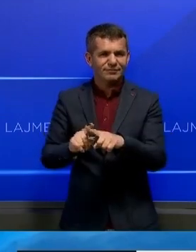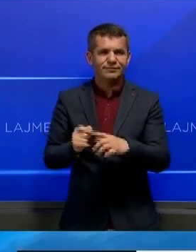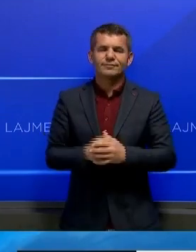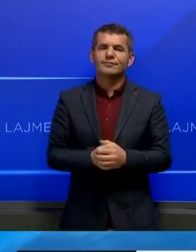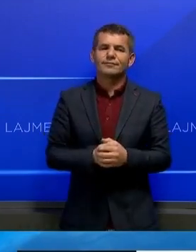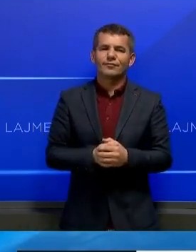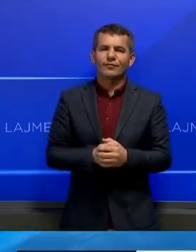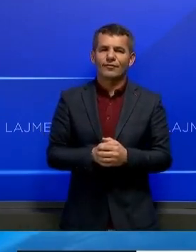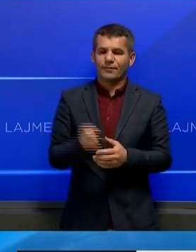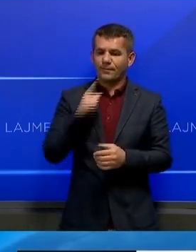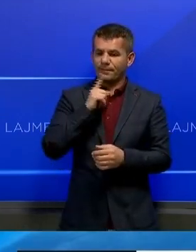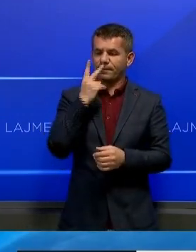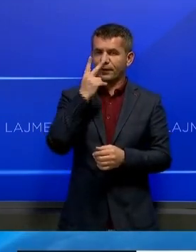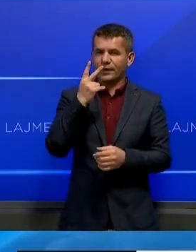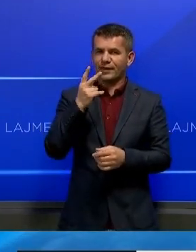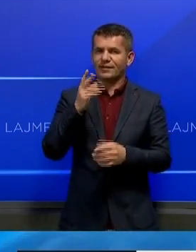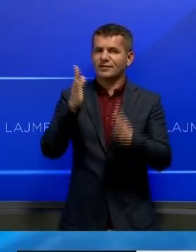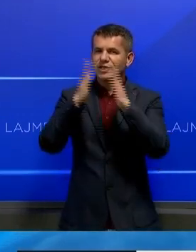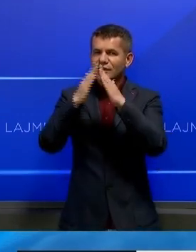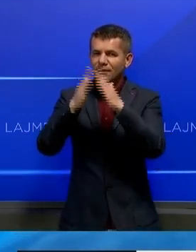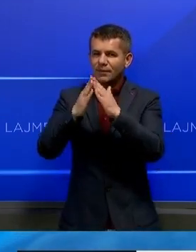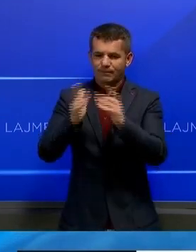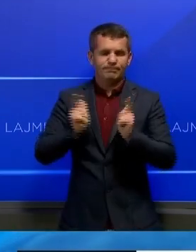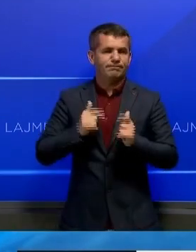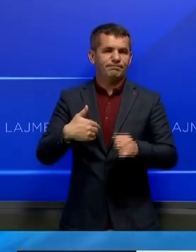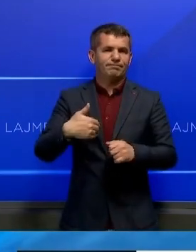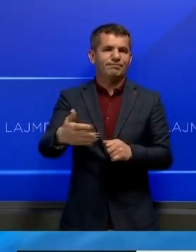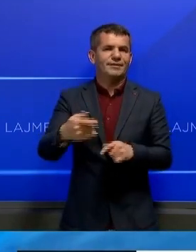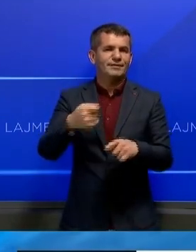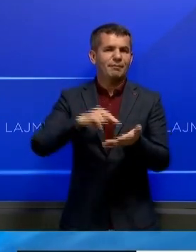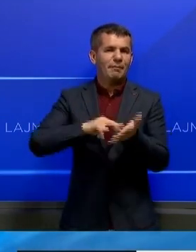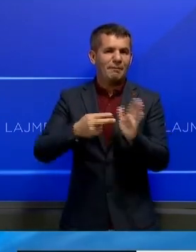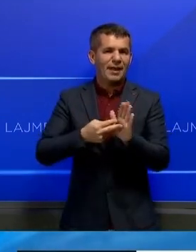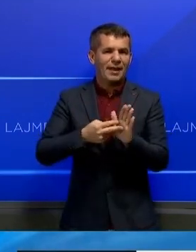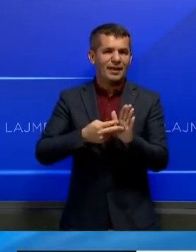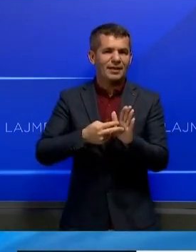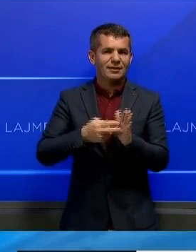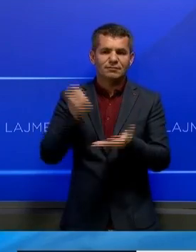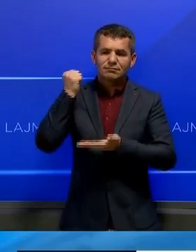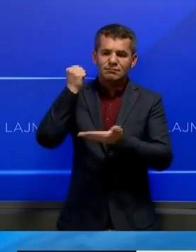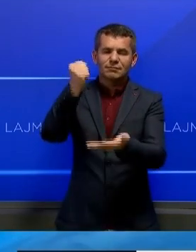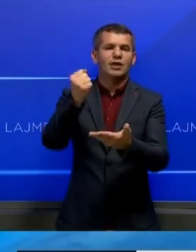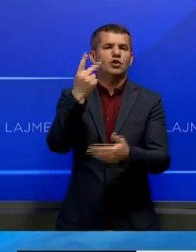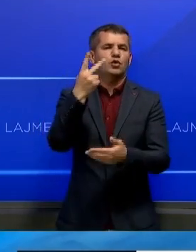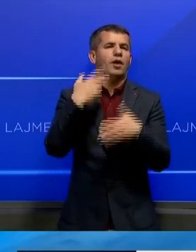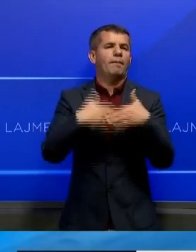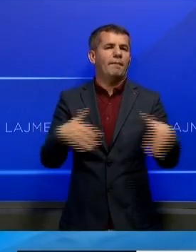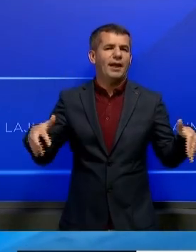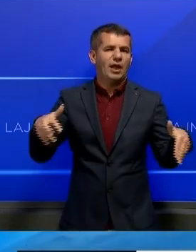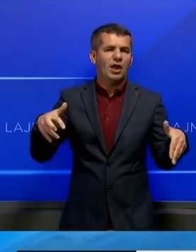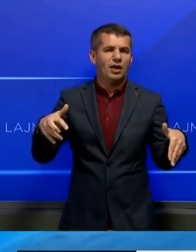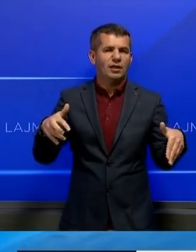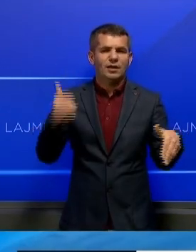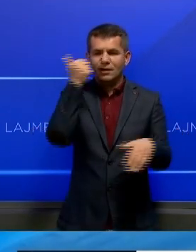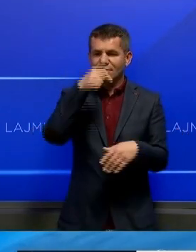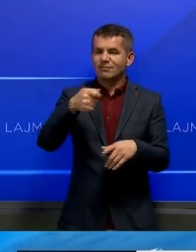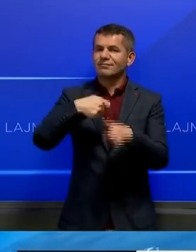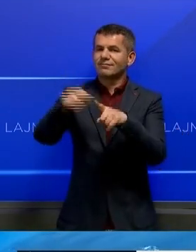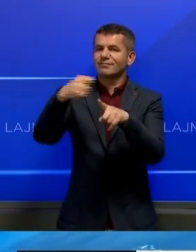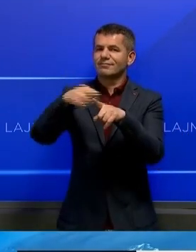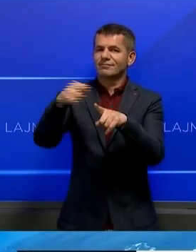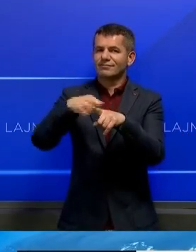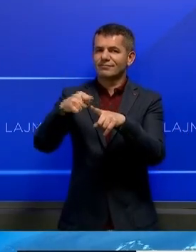Koto objekte dhe disa shtëpi, pritet të jemë piese planit për investimin 2 milionës të bëjes në trashigimin e